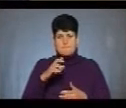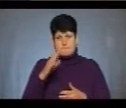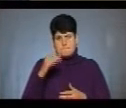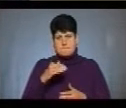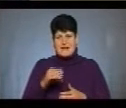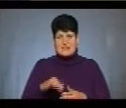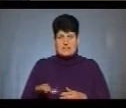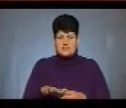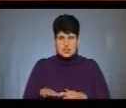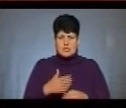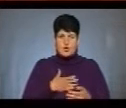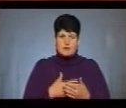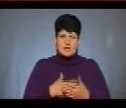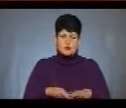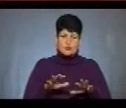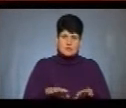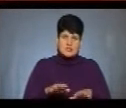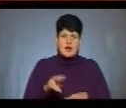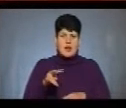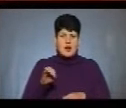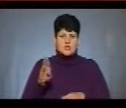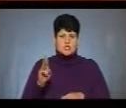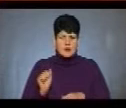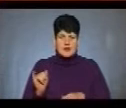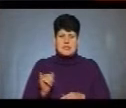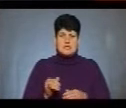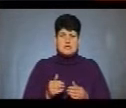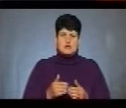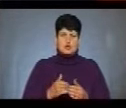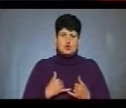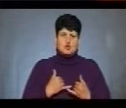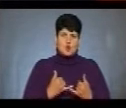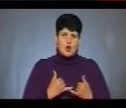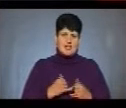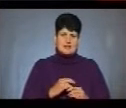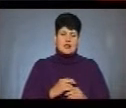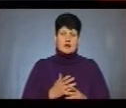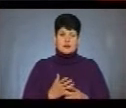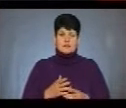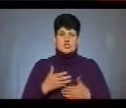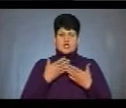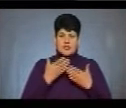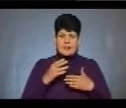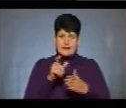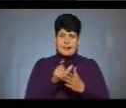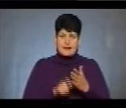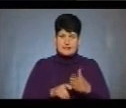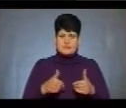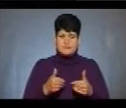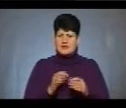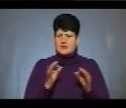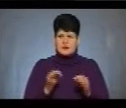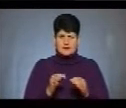позиції, радикальної партії Олега Лішка та Солідарності. Голова обласної ради Віктор Овчарук зачитав текст звернення. «Жодних